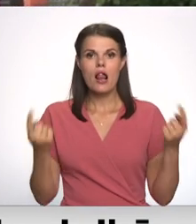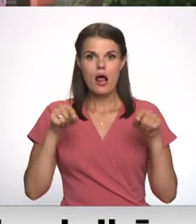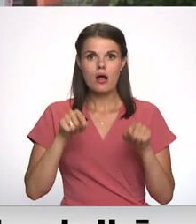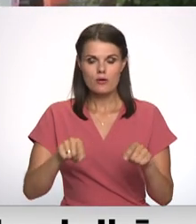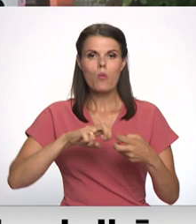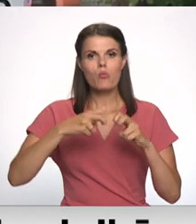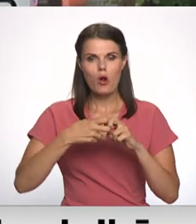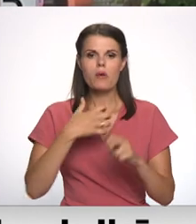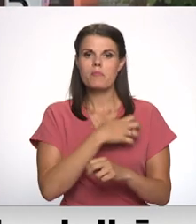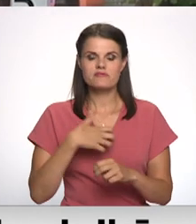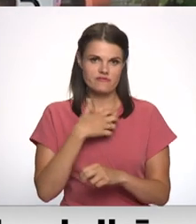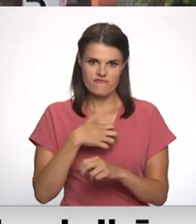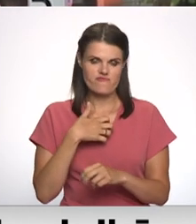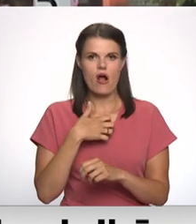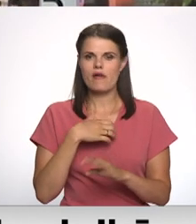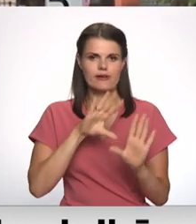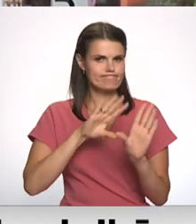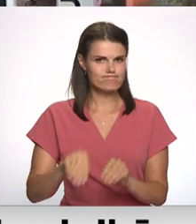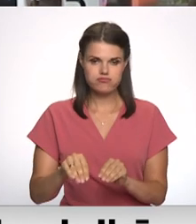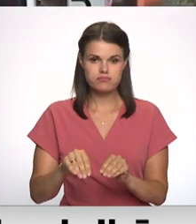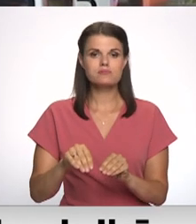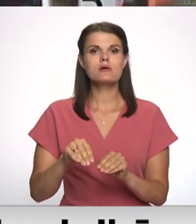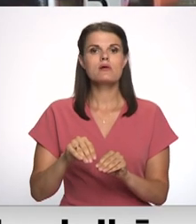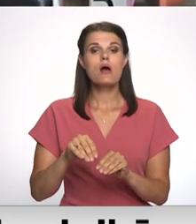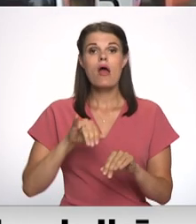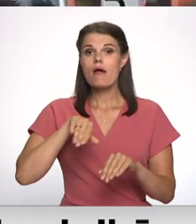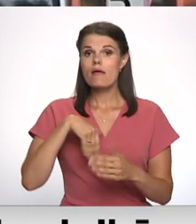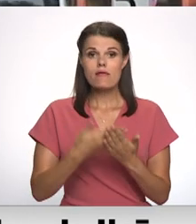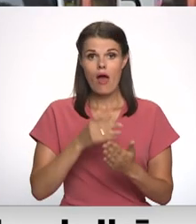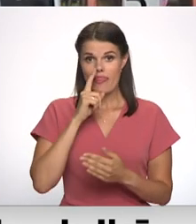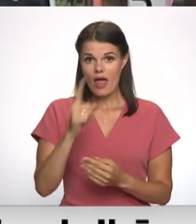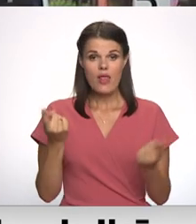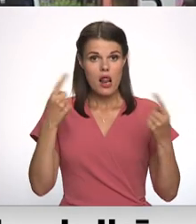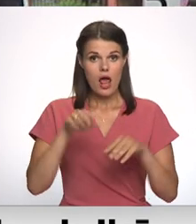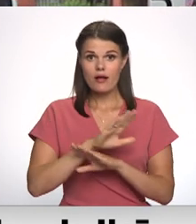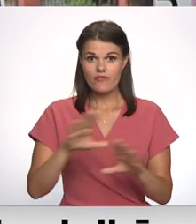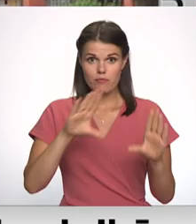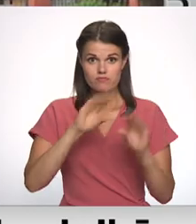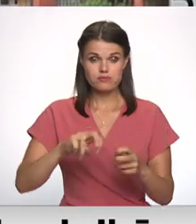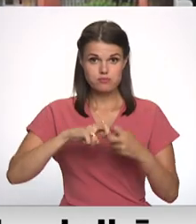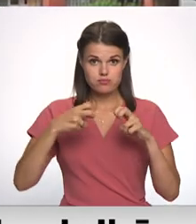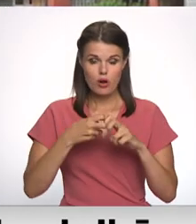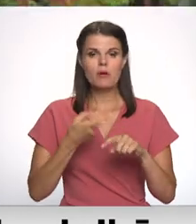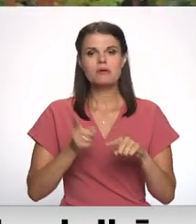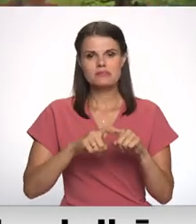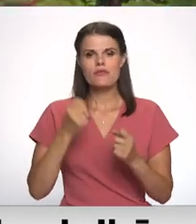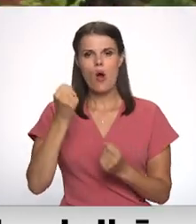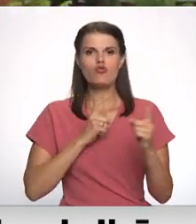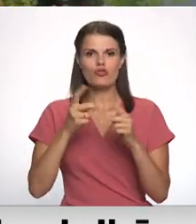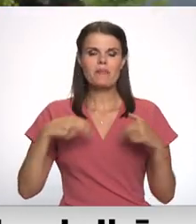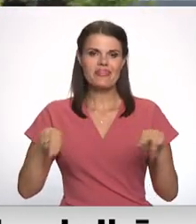traukumi ir jānovērš, liepājas autobusparkam, un ja nedēļas laikā tas netiks izdarīts, tad daudot transporta direkcija būs